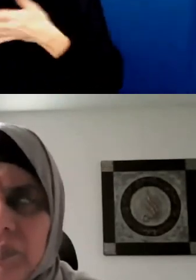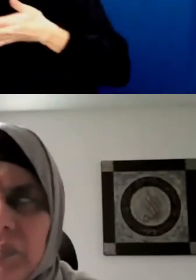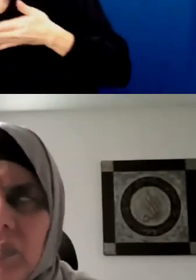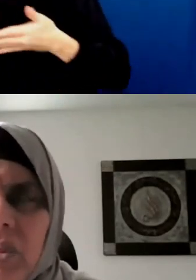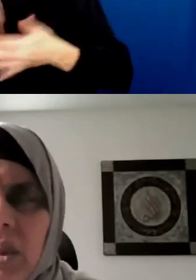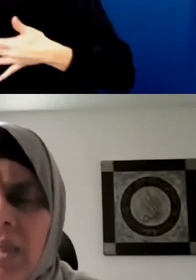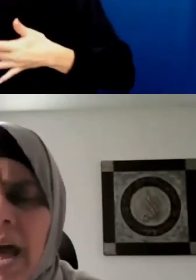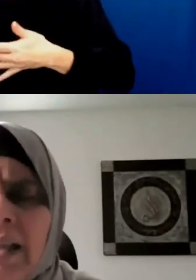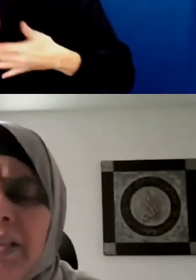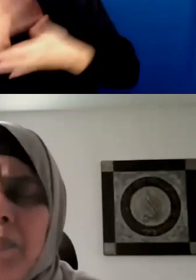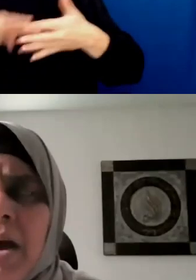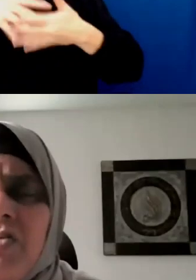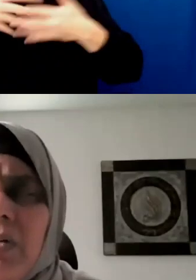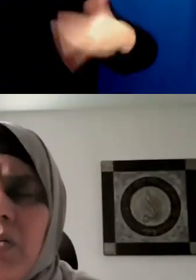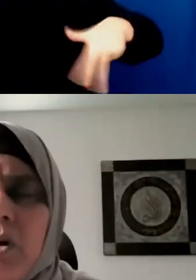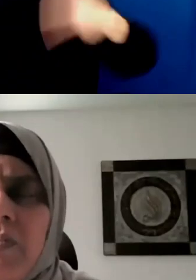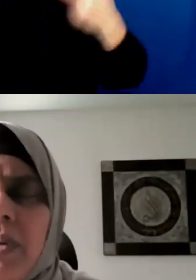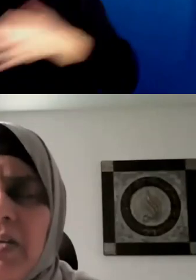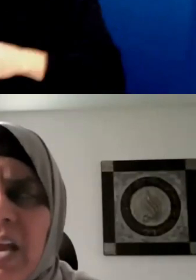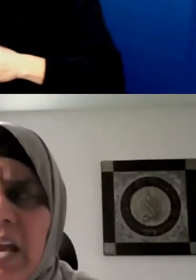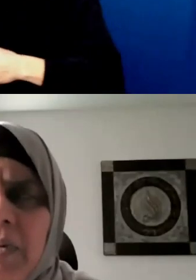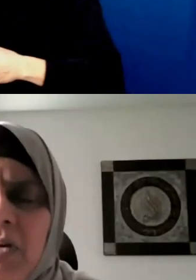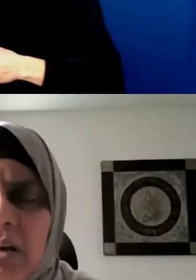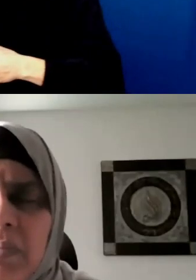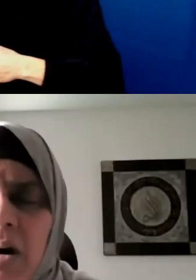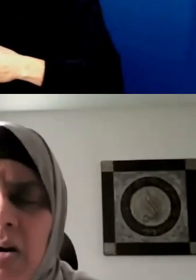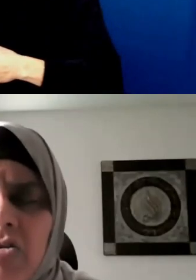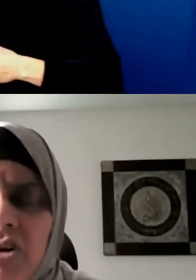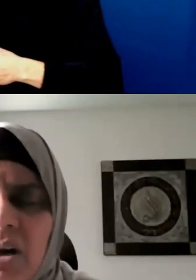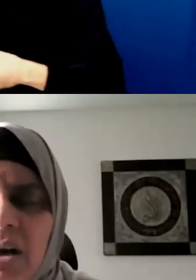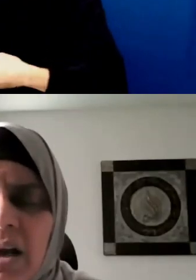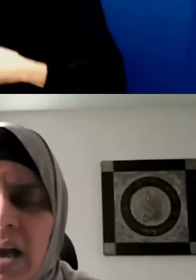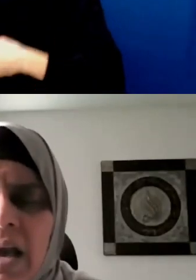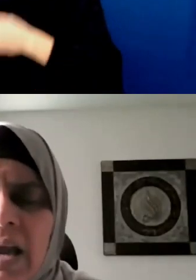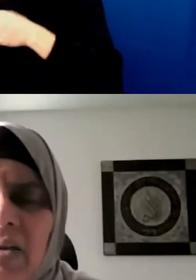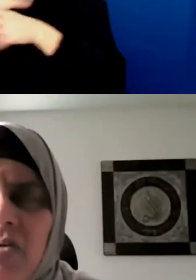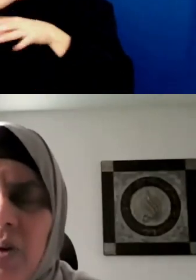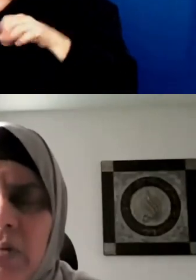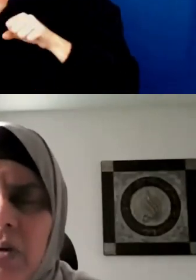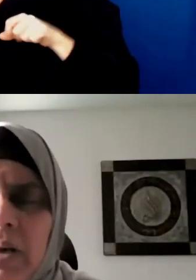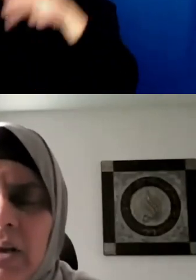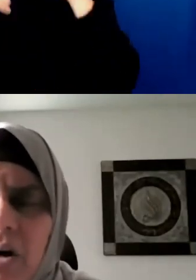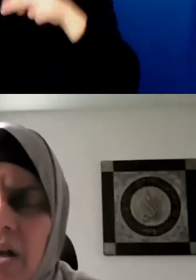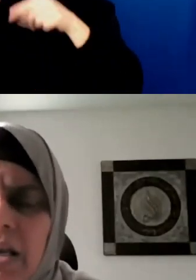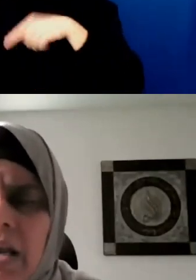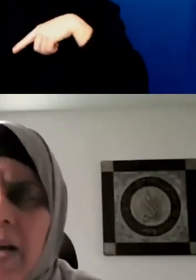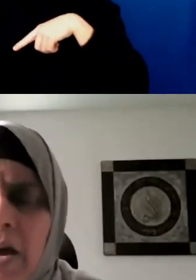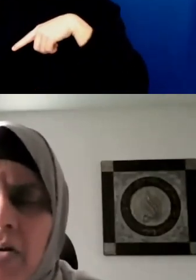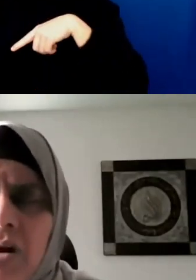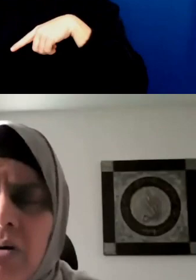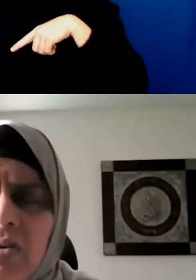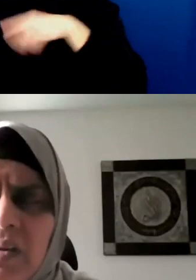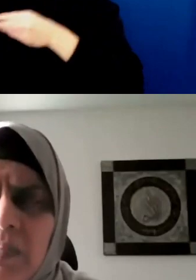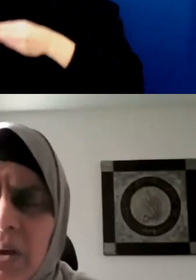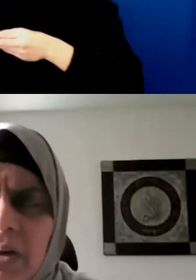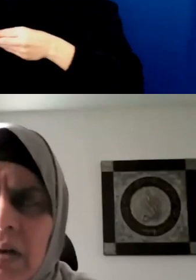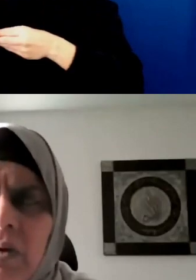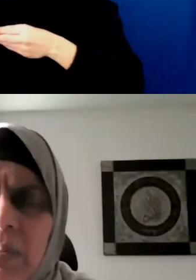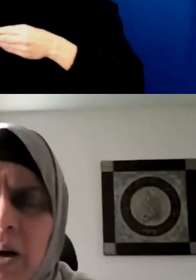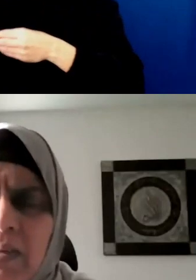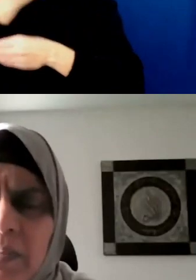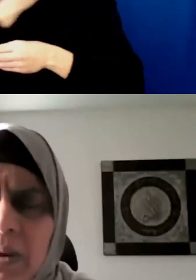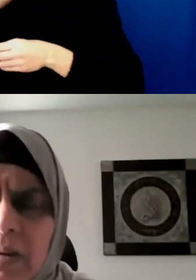l'horaire ce webinaire en anticipant que le budget aurait été soumis au mois de mars